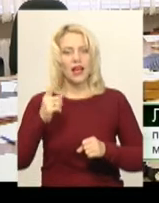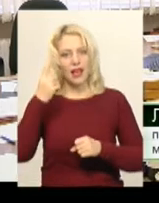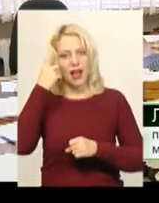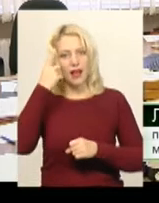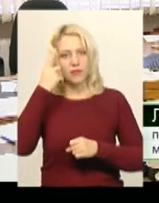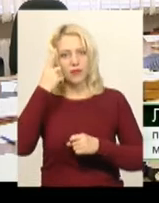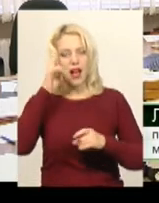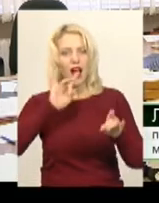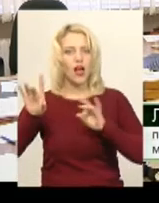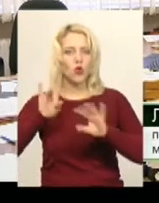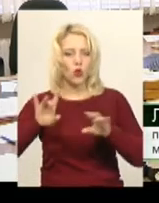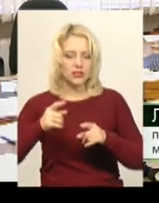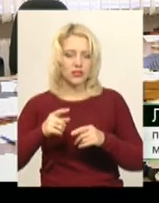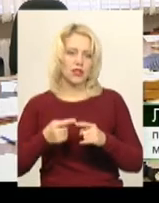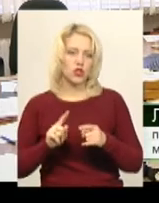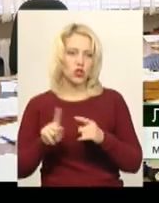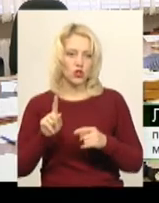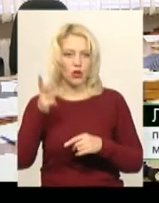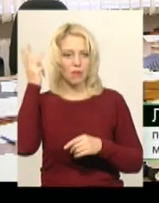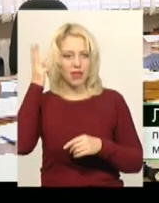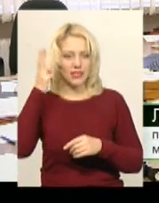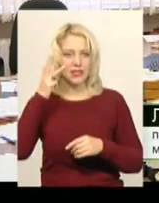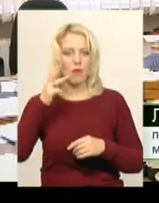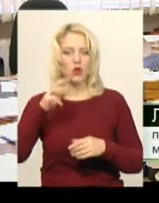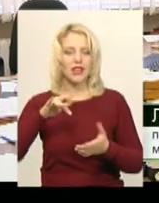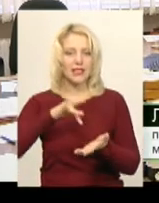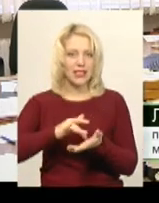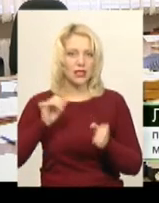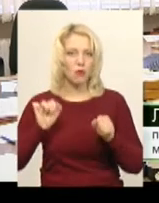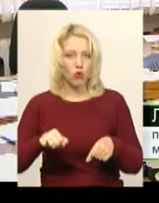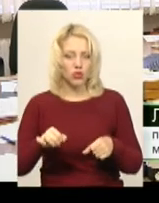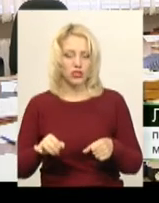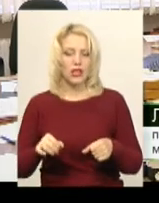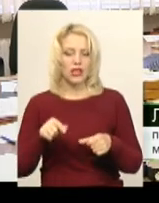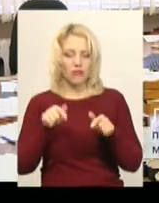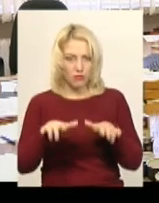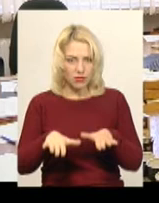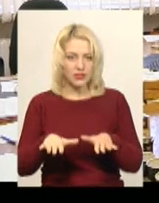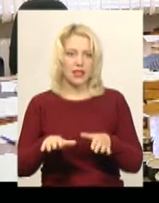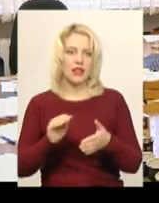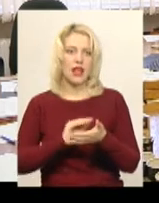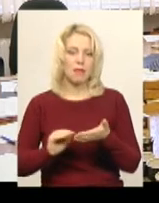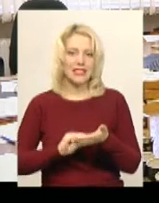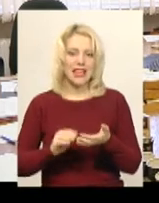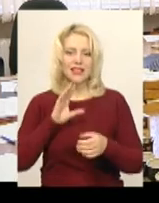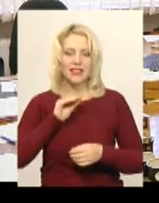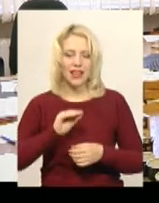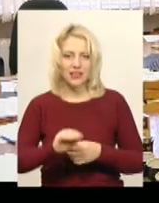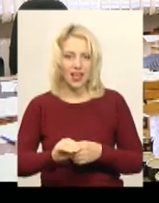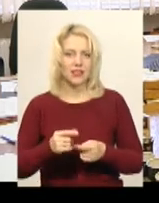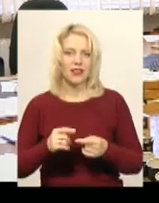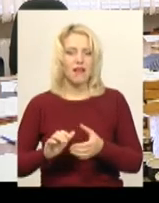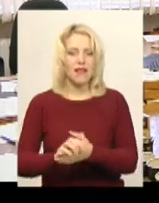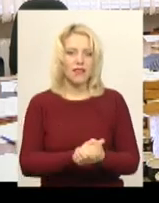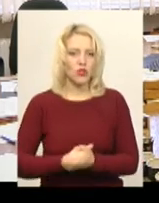Хмельницька філля суспільного мовника стане локацією, де можна буде написати диктант єдності усім бажаючим. Тому до